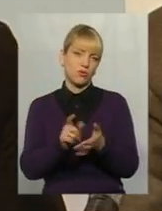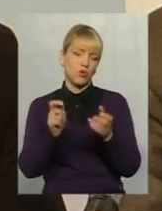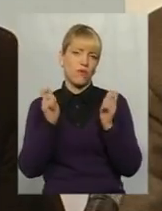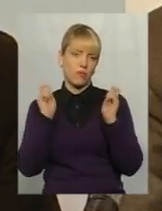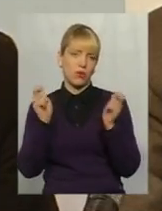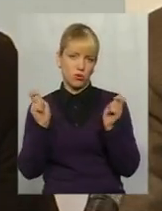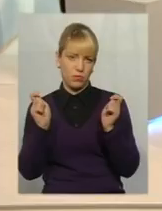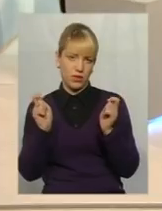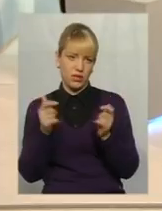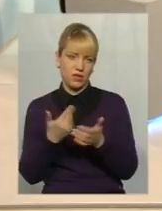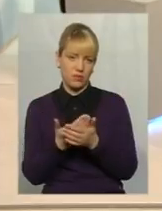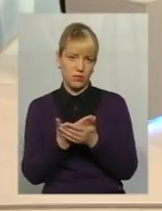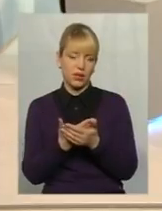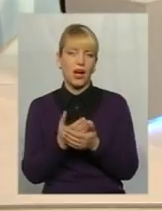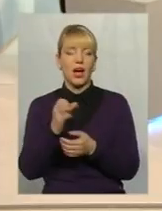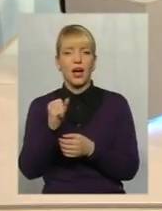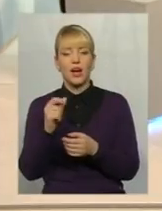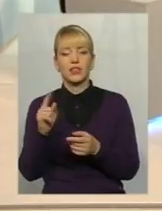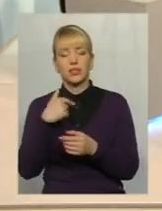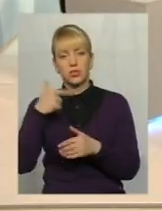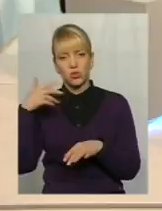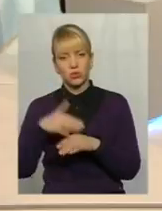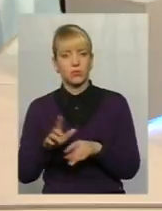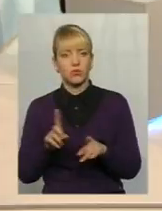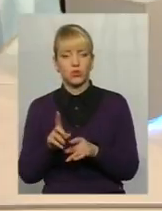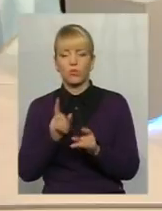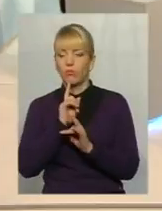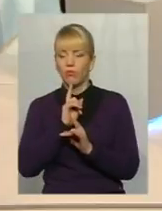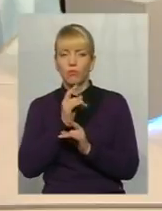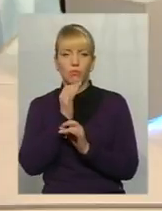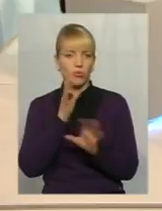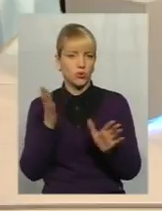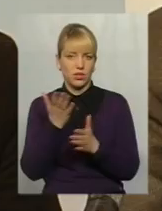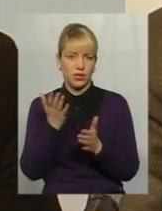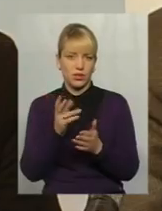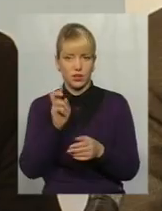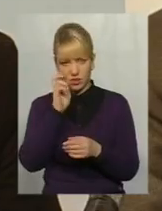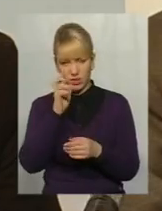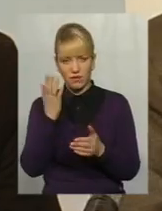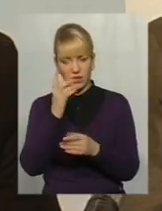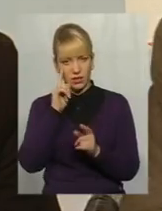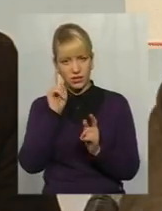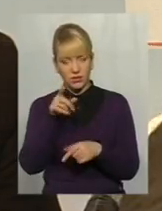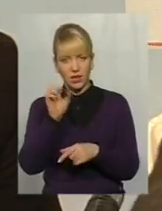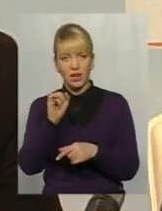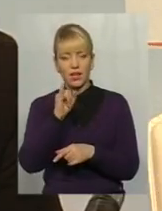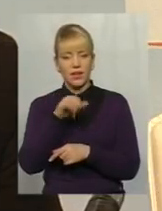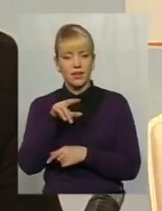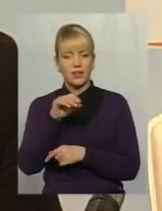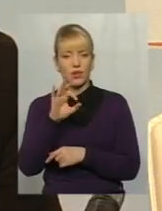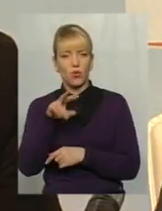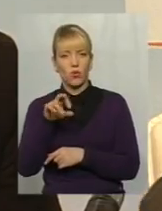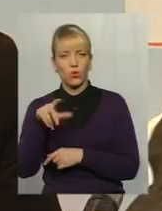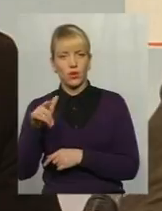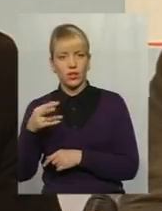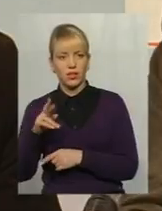Це зараз. Але, знову ж таки, зрозуміло, що будь-яка держава, особливо така зав'язана на ідеології, яка, наприклад,